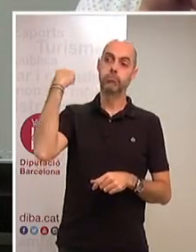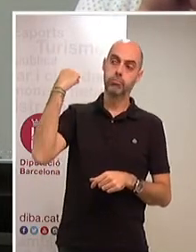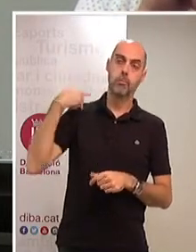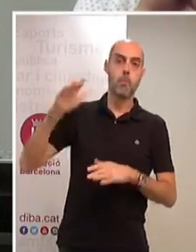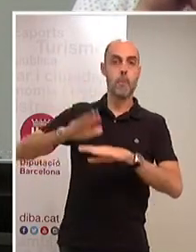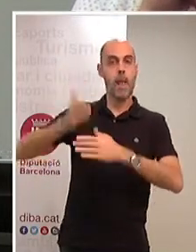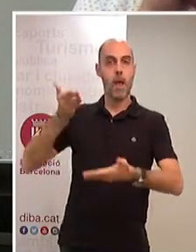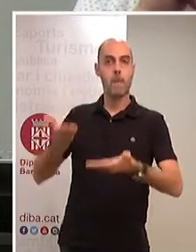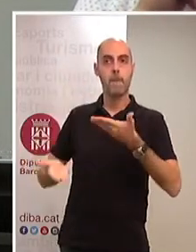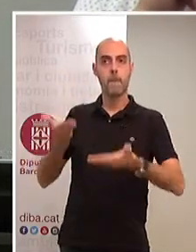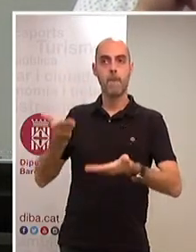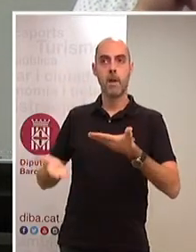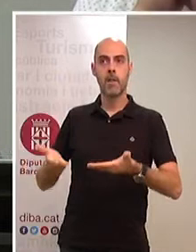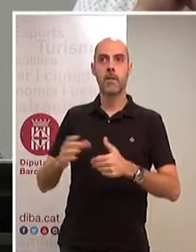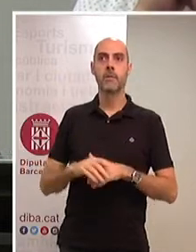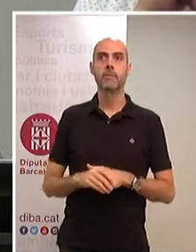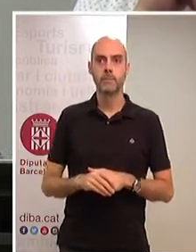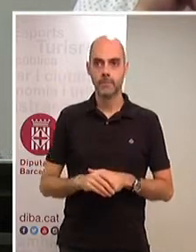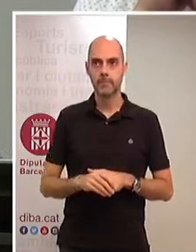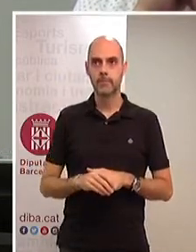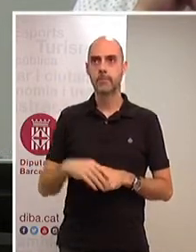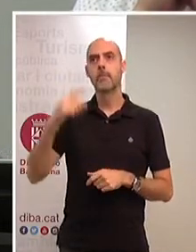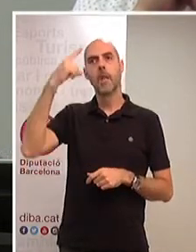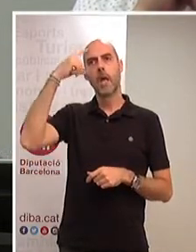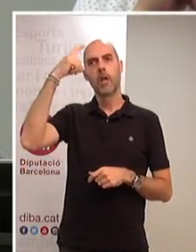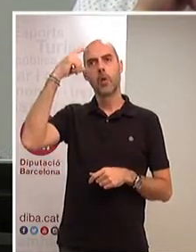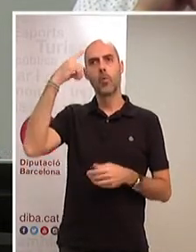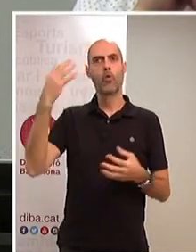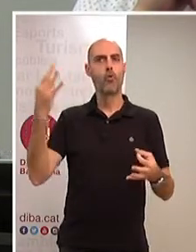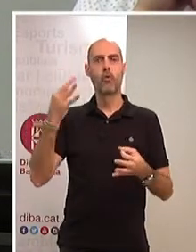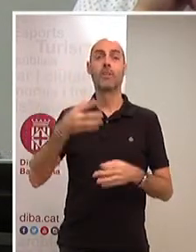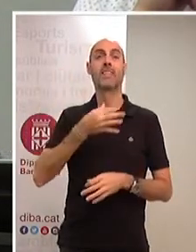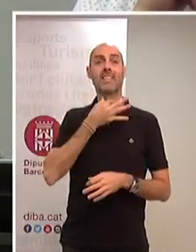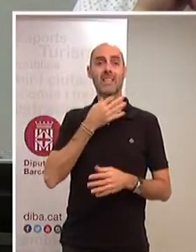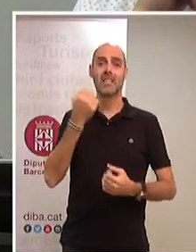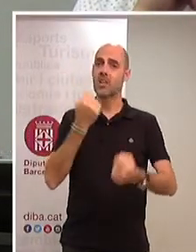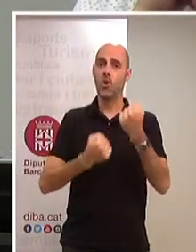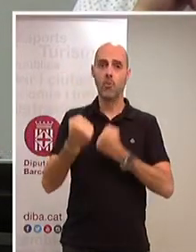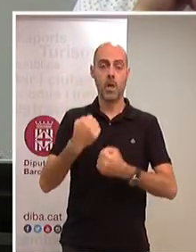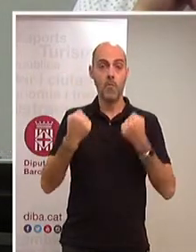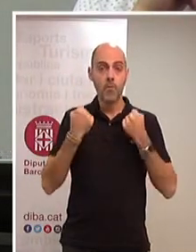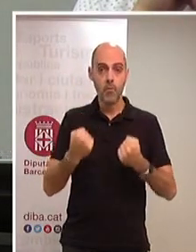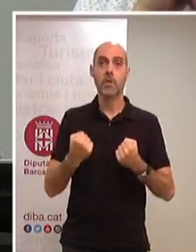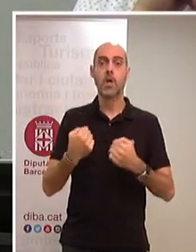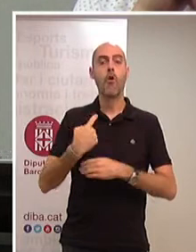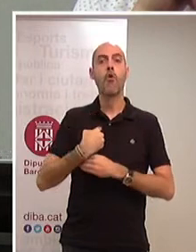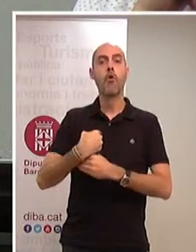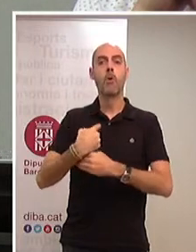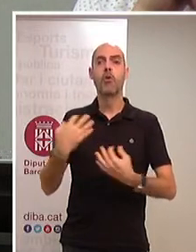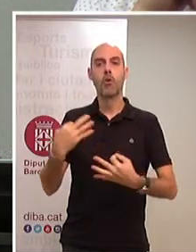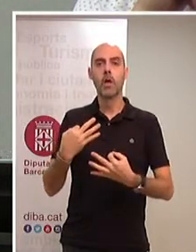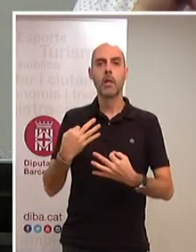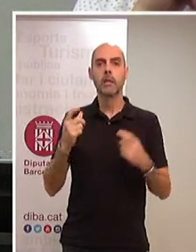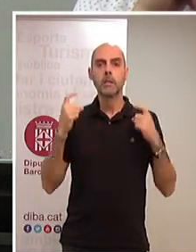més inevitable recordar aquesta crisi econòmica que ens ha obligat intensament a